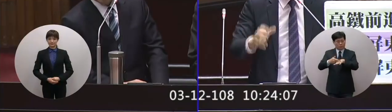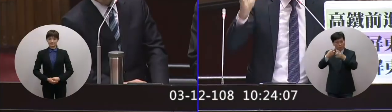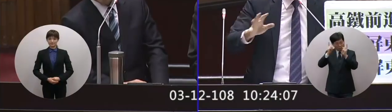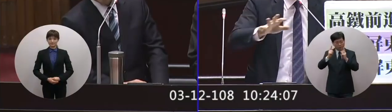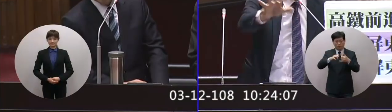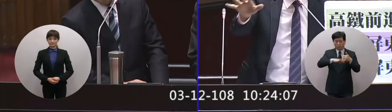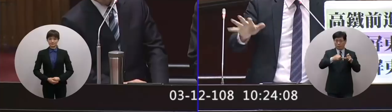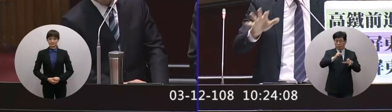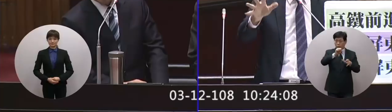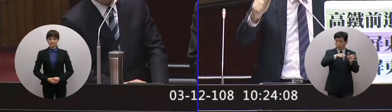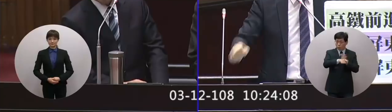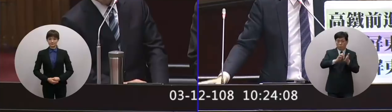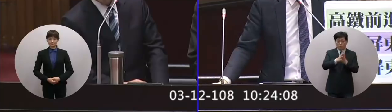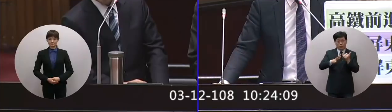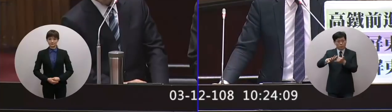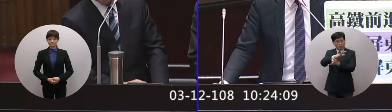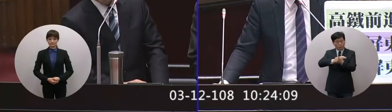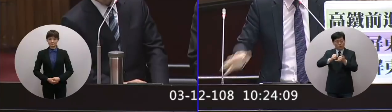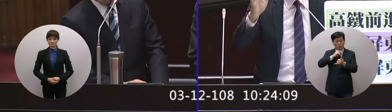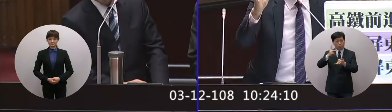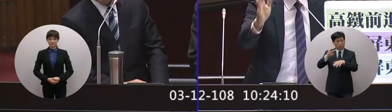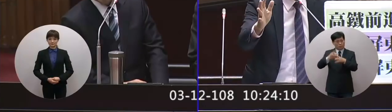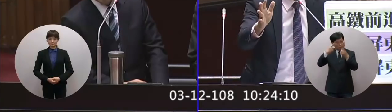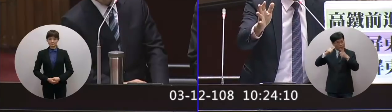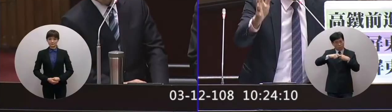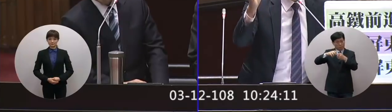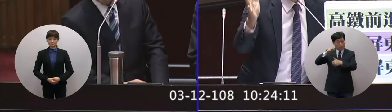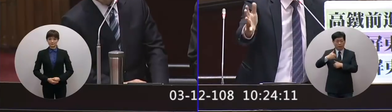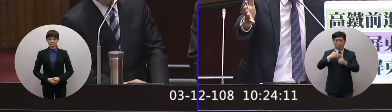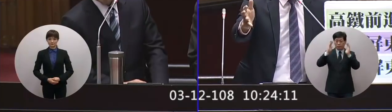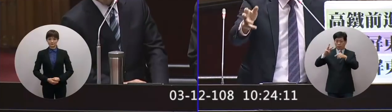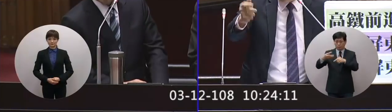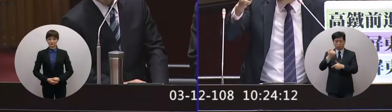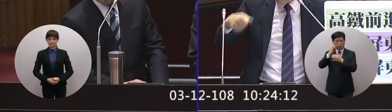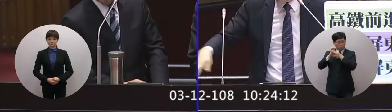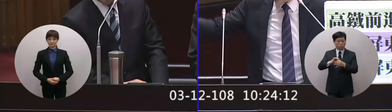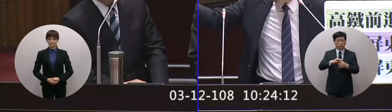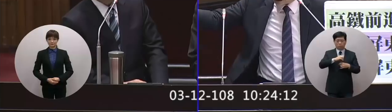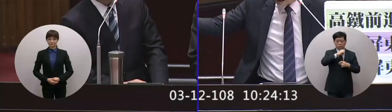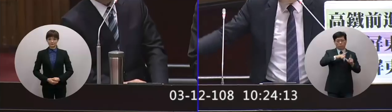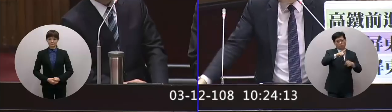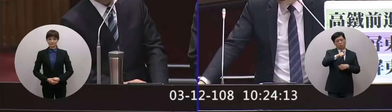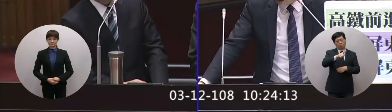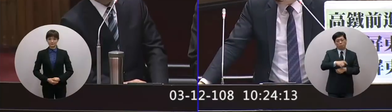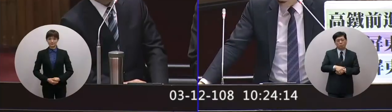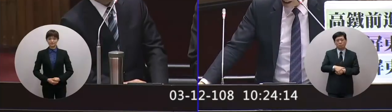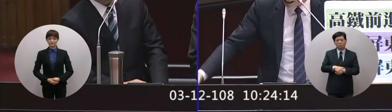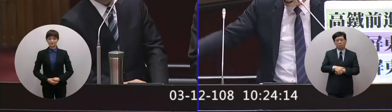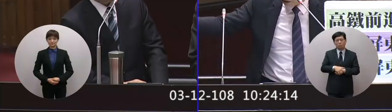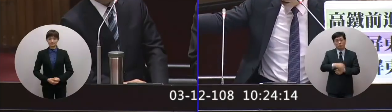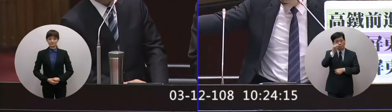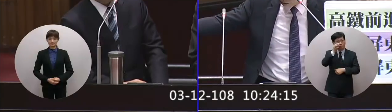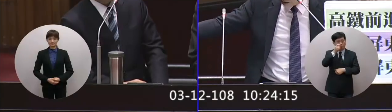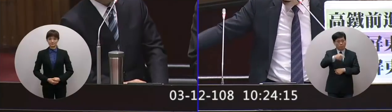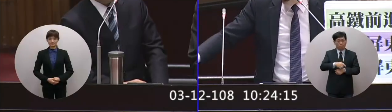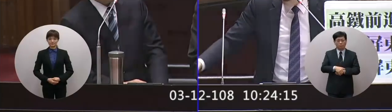五專連招變成全國的科大普招之後呢政修辦下去屏東辦下去請看所以我們